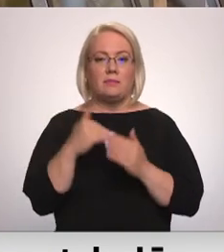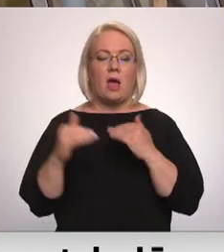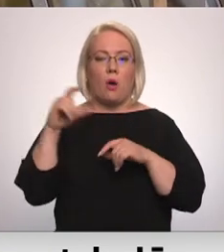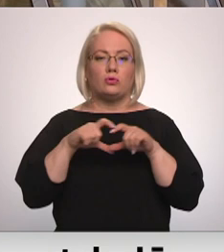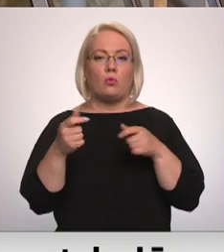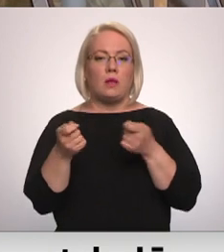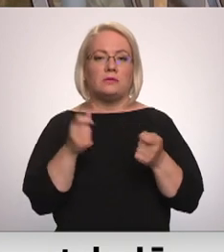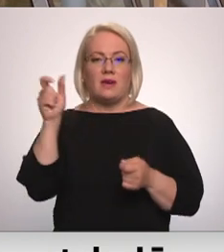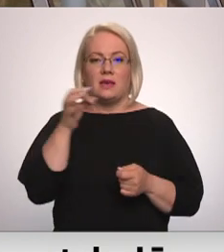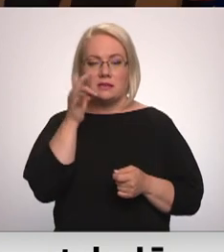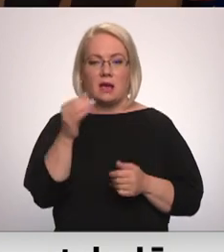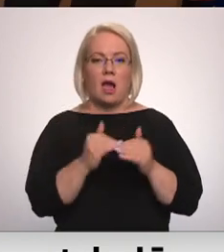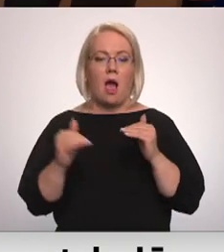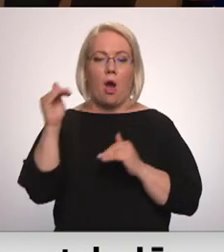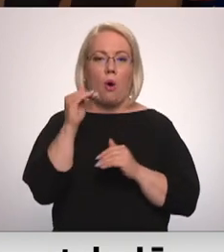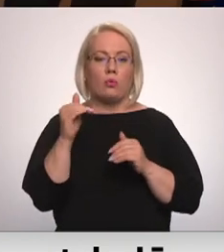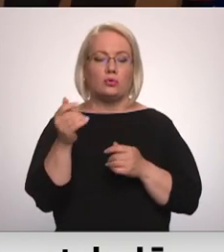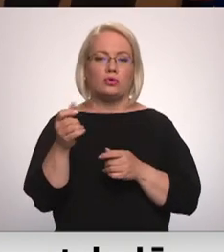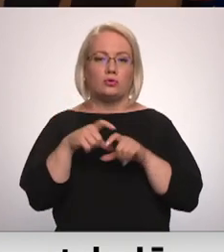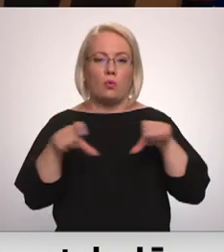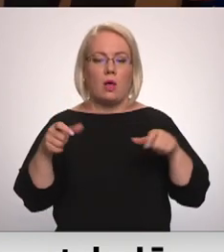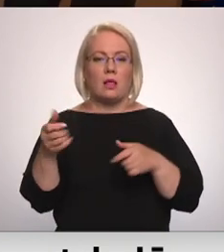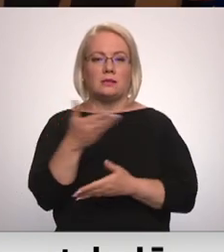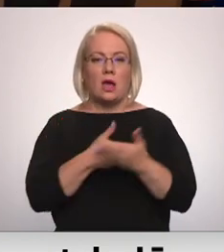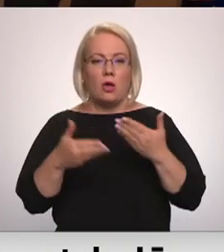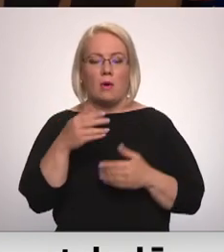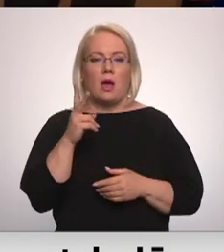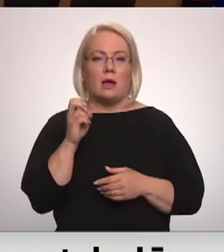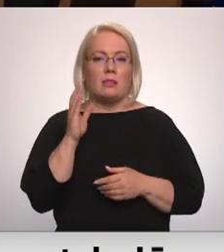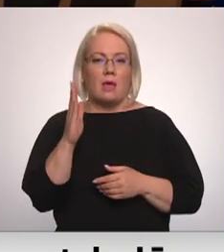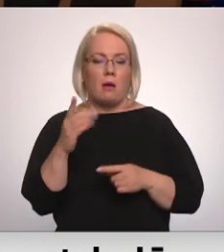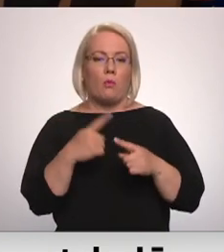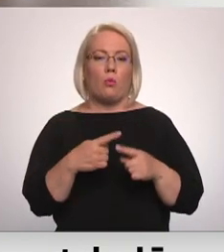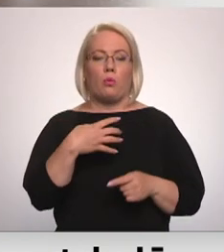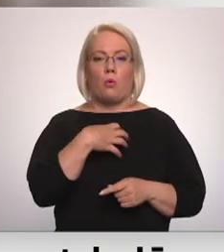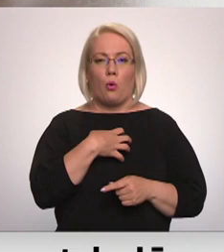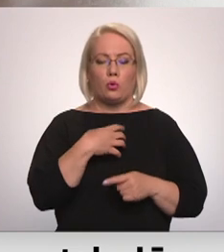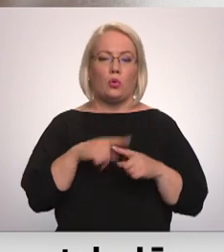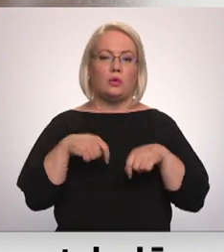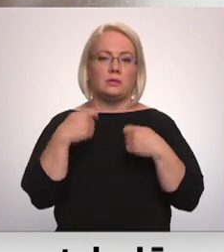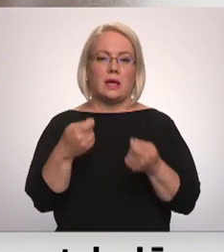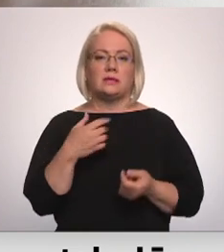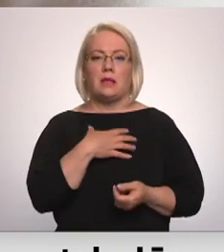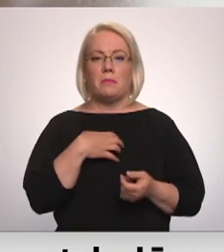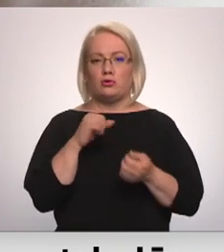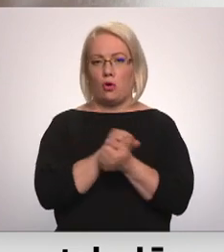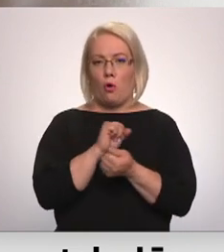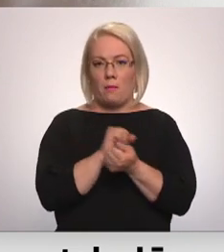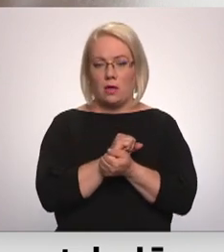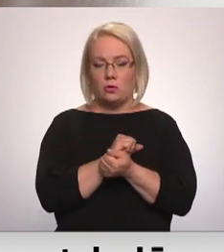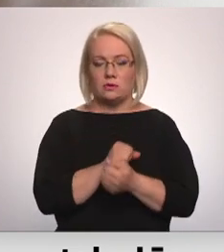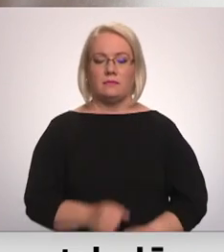ka augstskola pašlaik sadarbojas gan ar korupcijas novēršanas un apkarošanas birojām prokuratūru, kā arī sniedz tām nepieciešamos dokumentus.